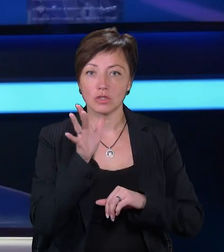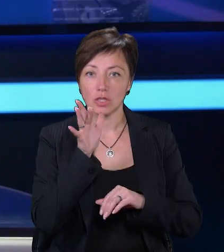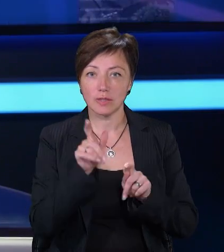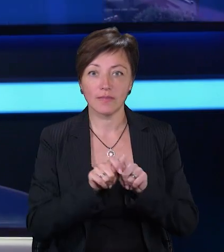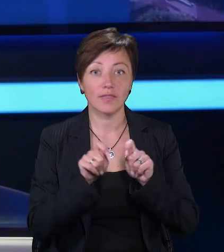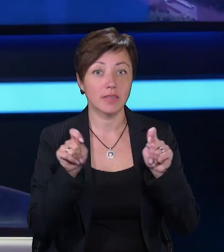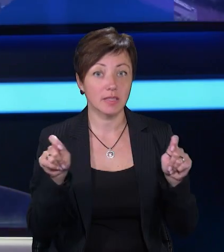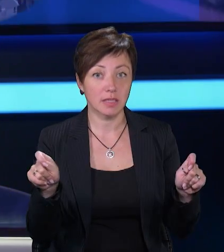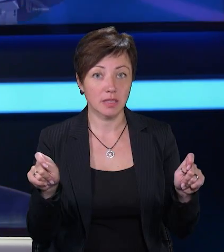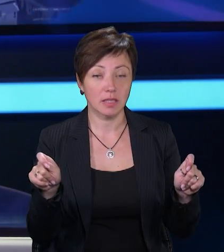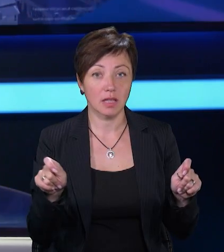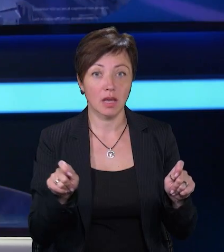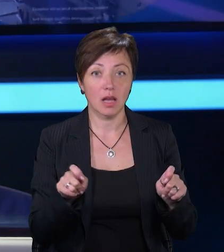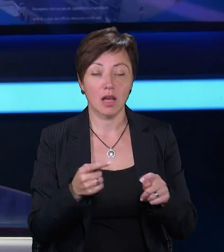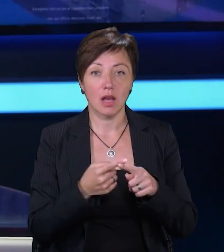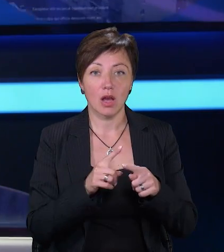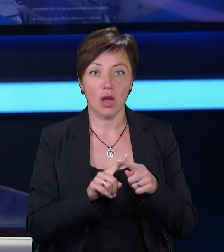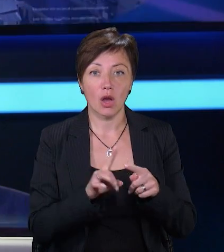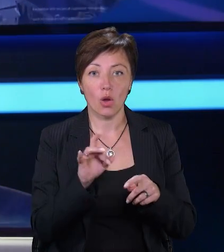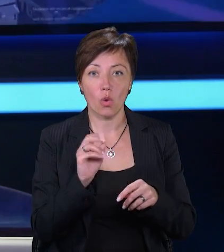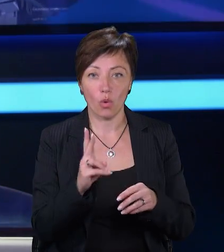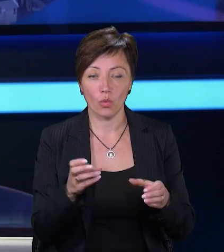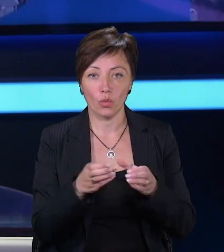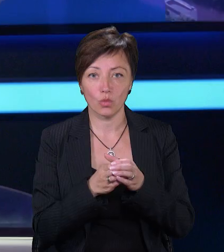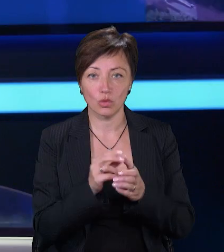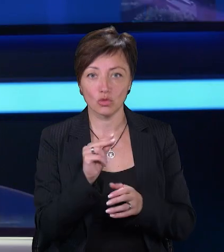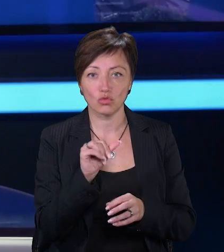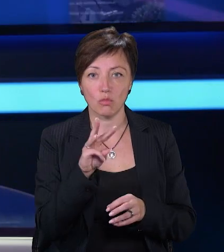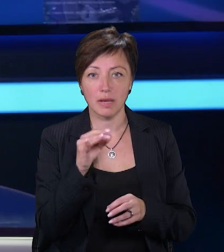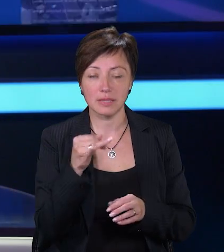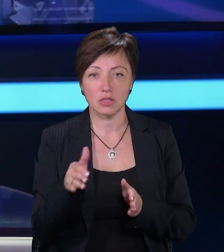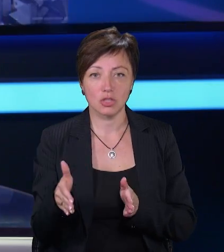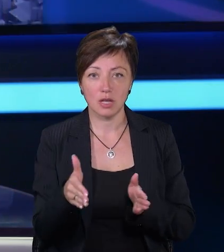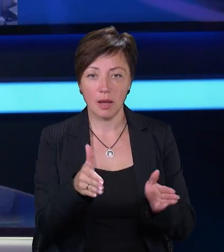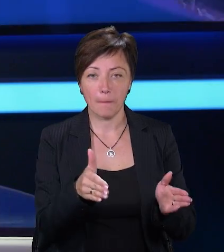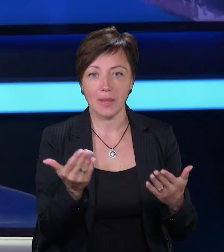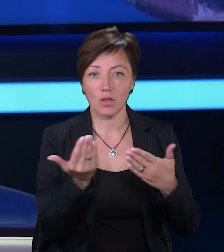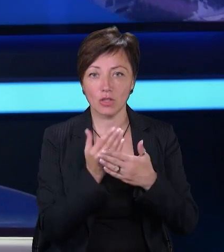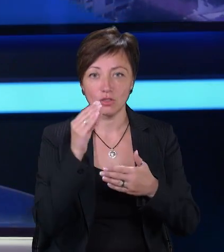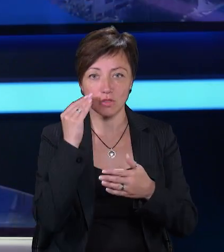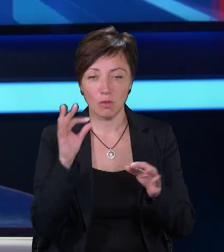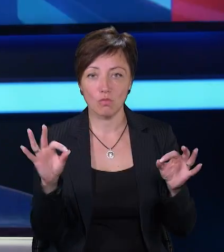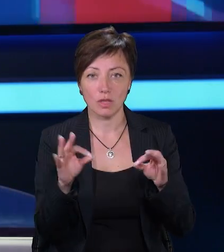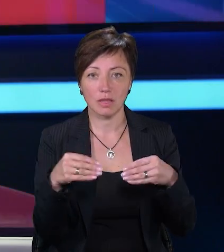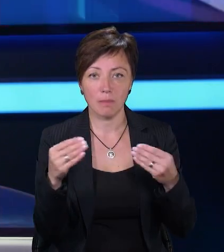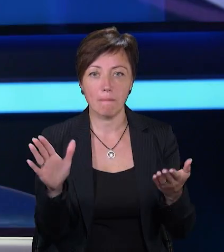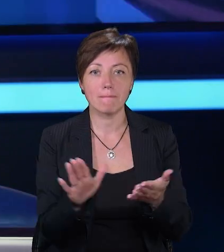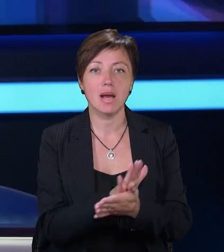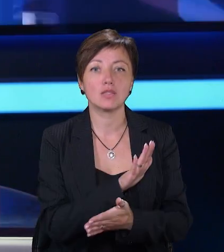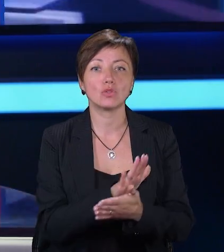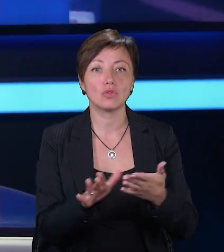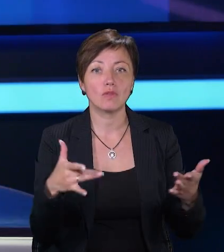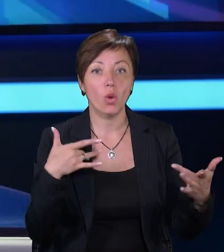Відкриє його рок-гурт «Чумацький шлях». У приміщенні кінотеатру імені Шевчанка музиканти дадуть безкоштовний концерт.